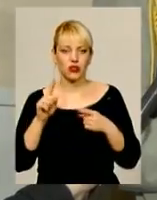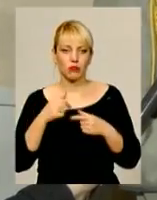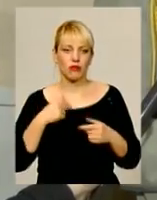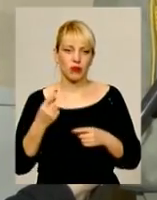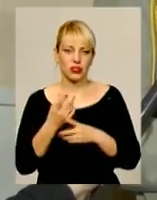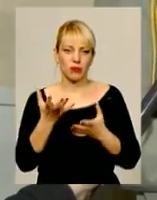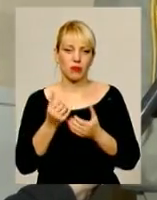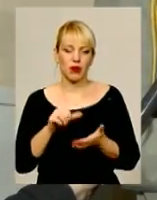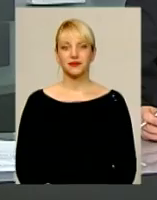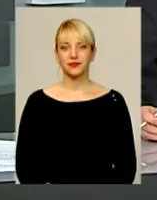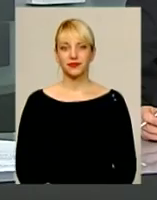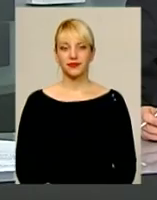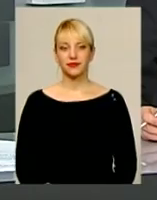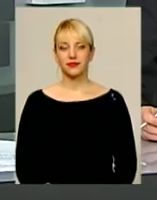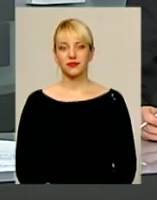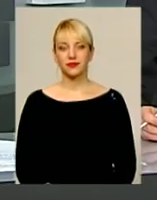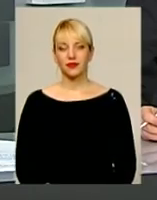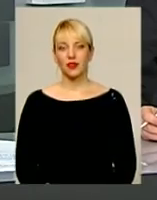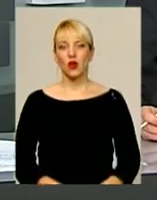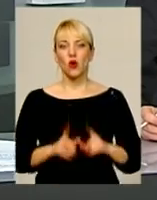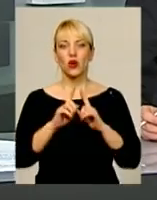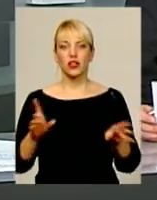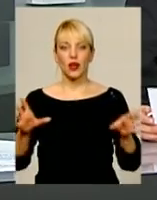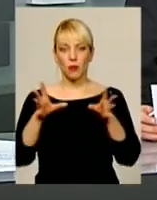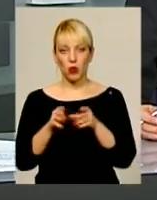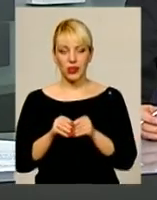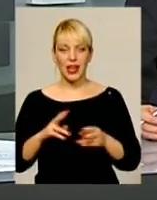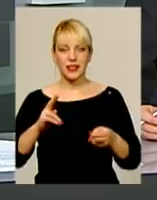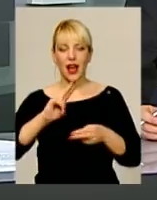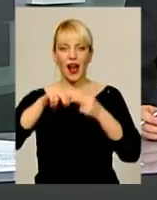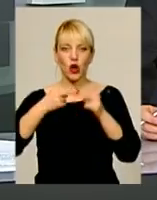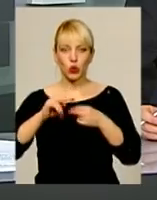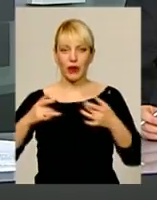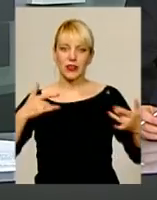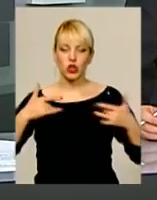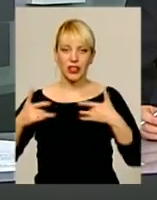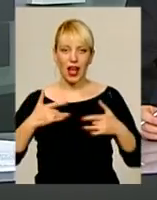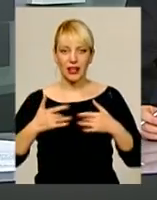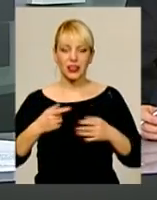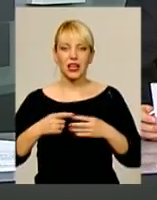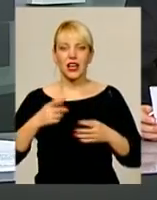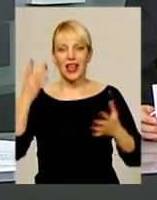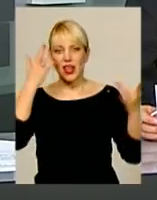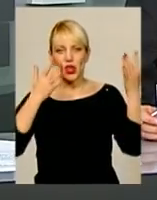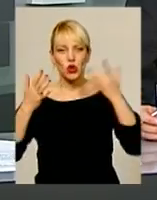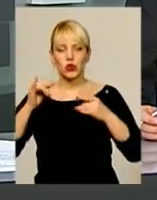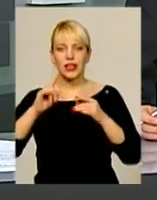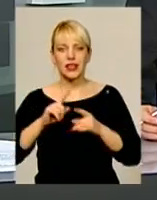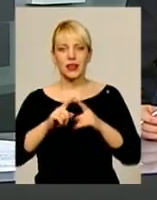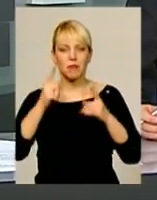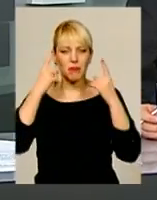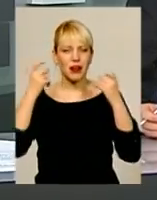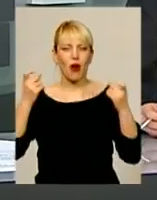вперше приймаємо участь. Оригінальне поєднання акробатики, театру, оптичних ілюзій та приголомшливих